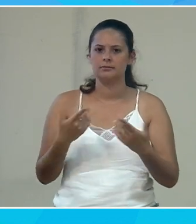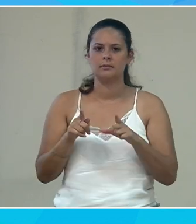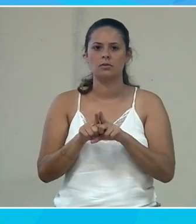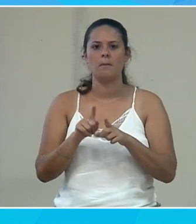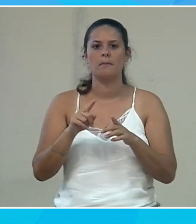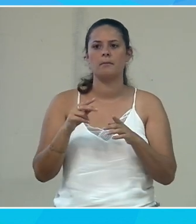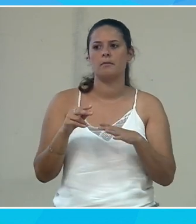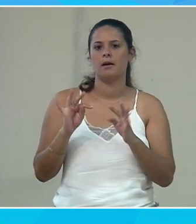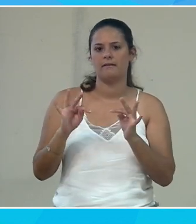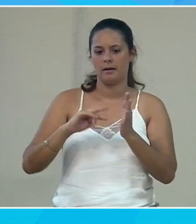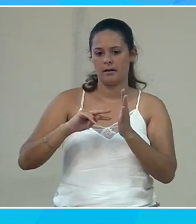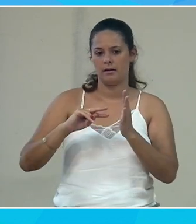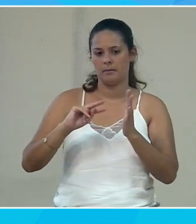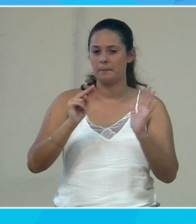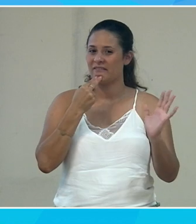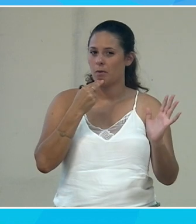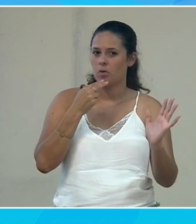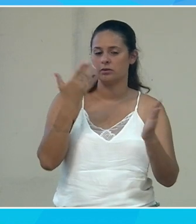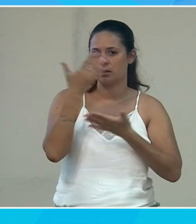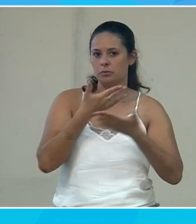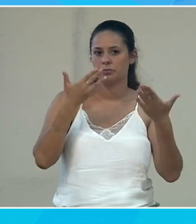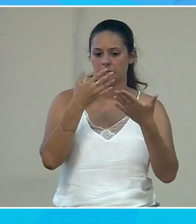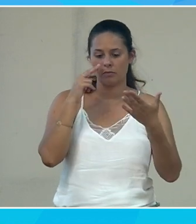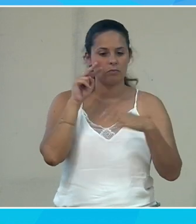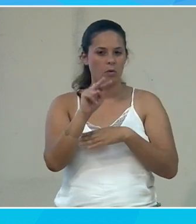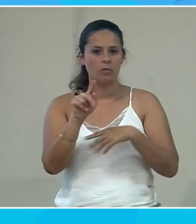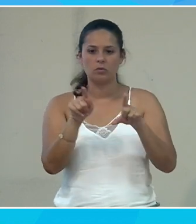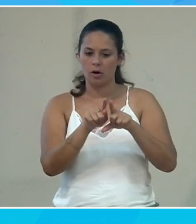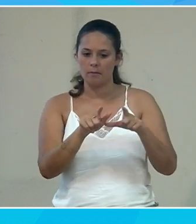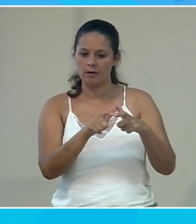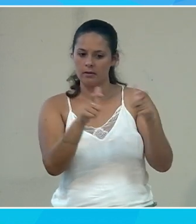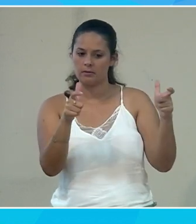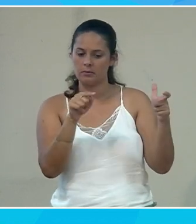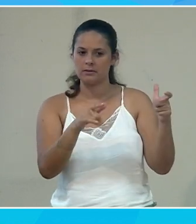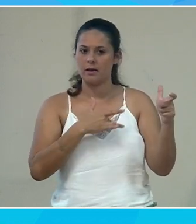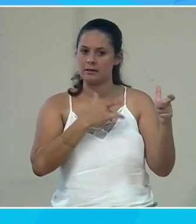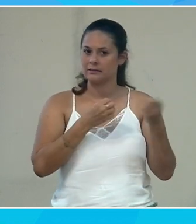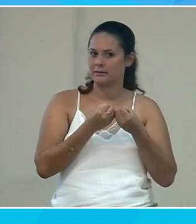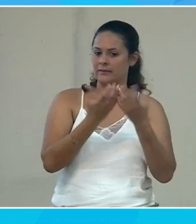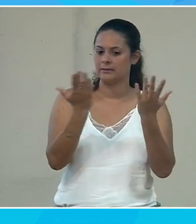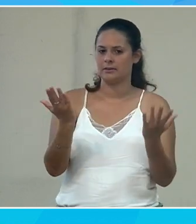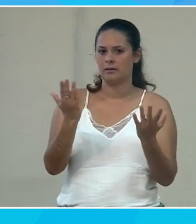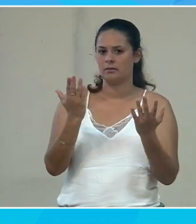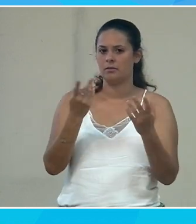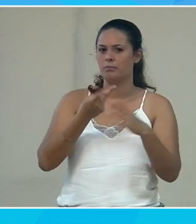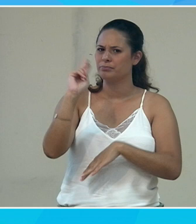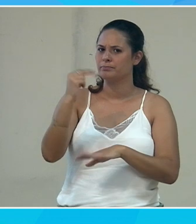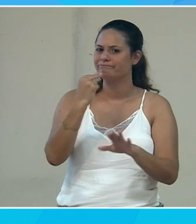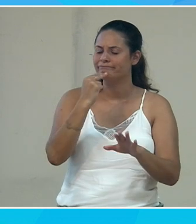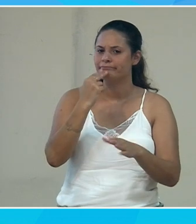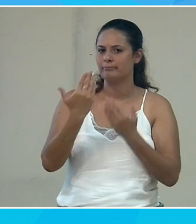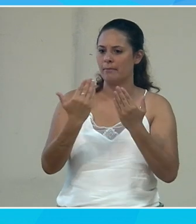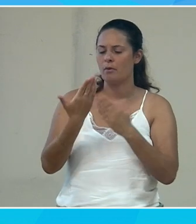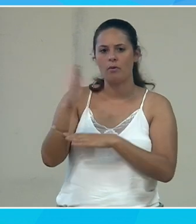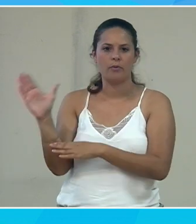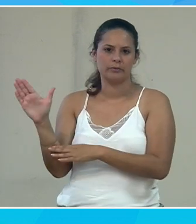de performance. Alors ça, c'est les études qui le montrent. Les études montrent que les entreprises qui s'intéressent à la diversité sont plus performantes que les autres.